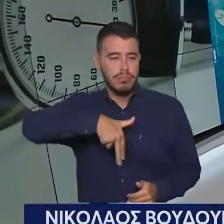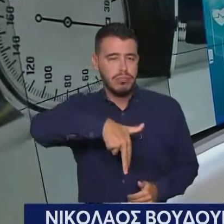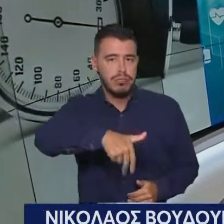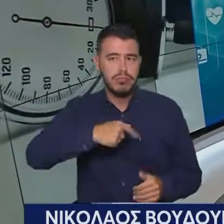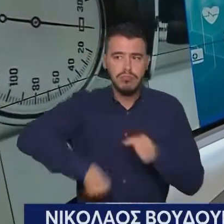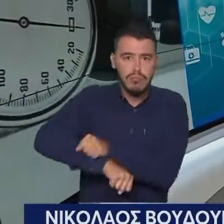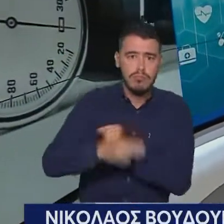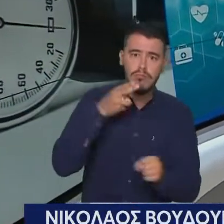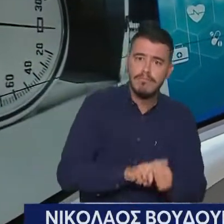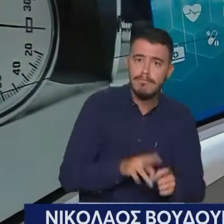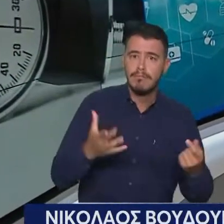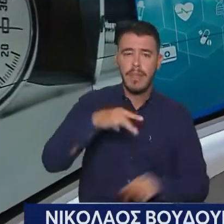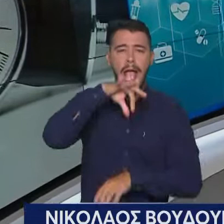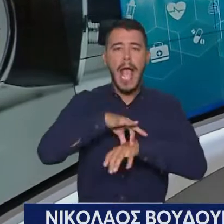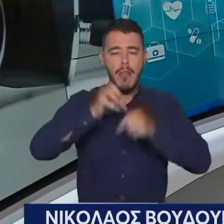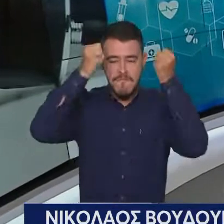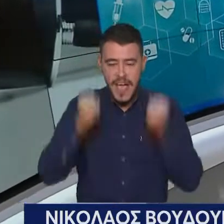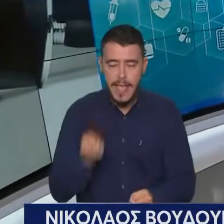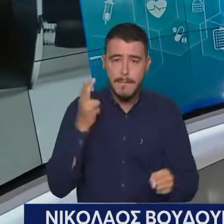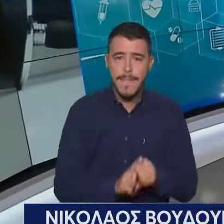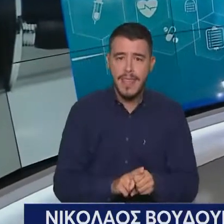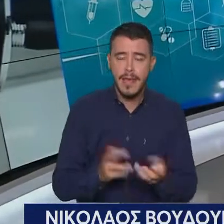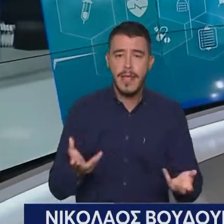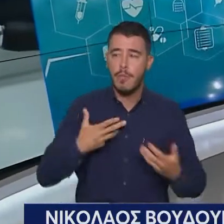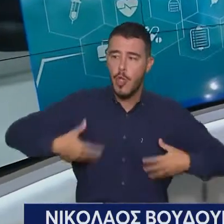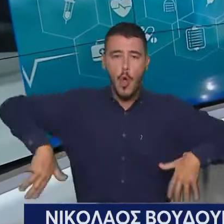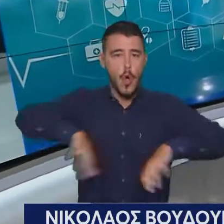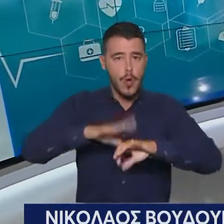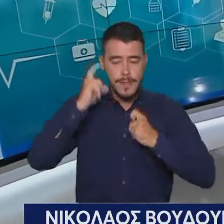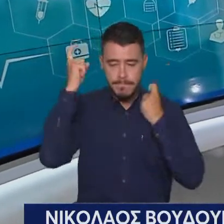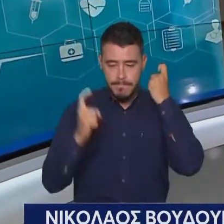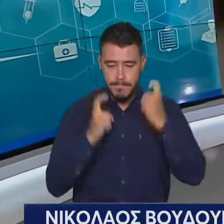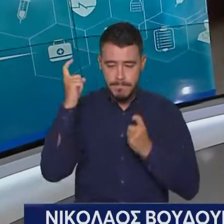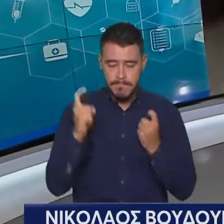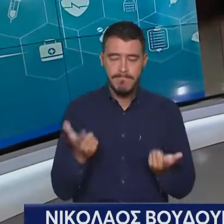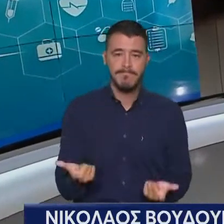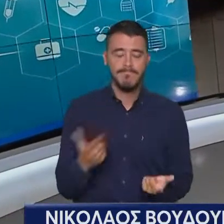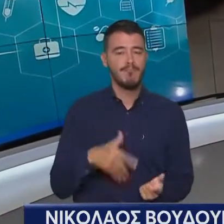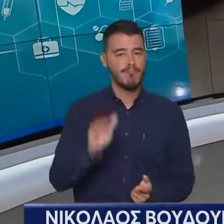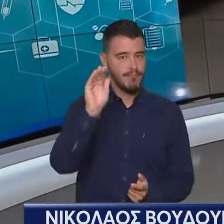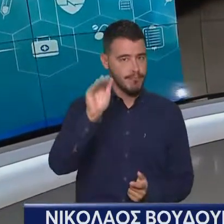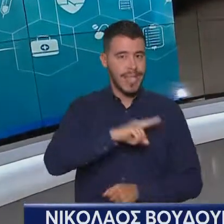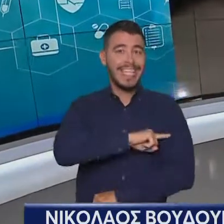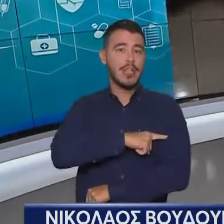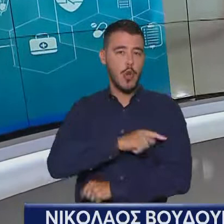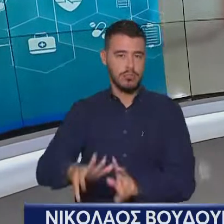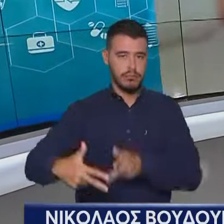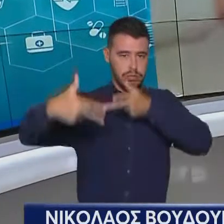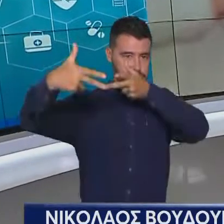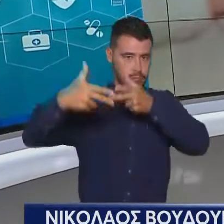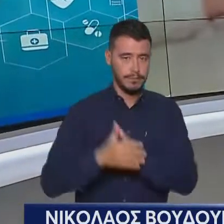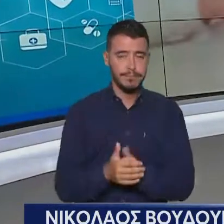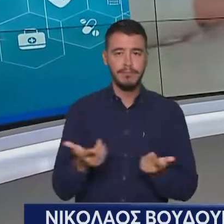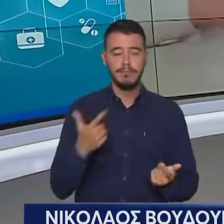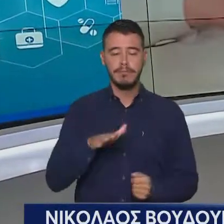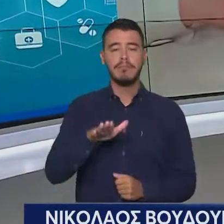Ή αρρώστησε πολύ. Το ερώτημα μου λοιπόν είναι, τι έλεγχο πρέπει να κάνει μια οικογένεια σε ένα παιδί που πάει